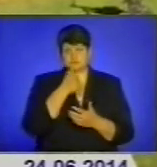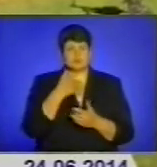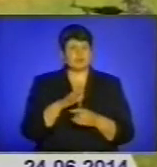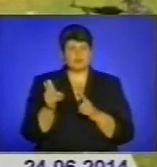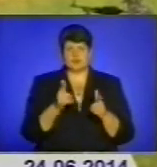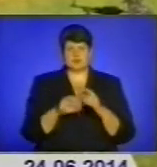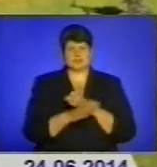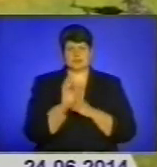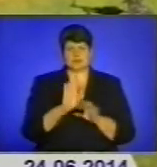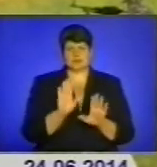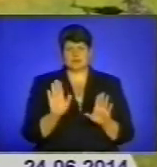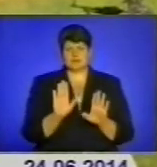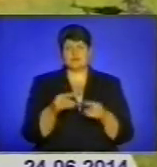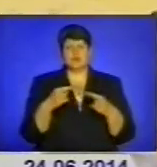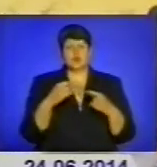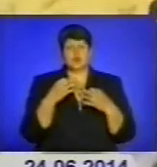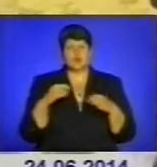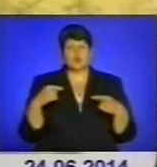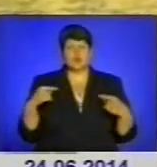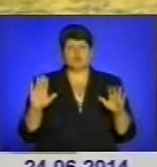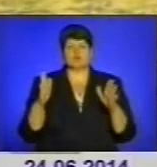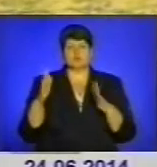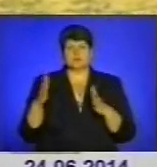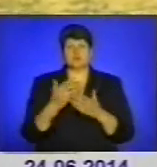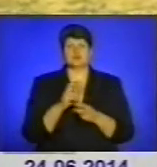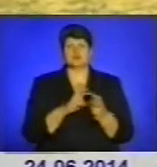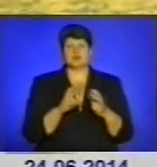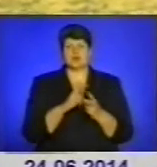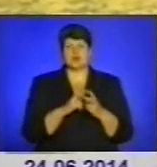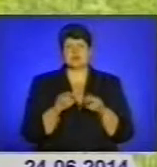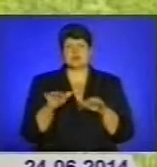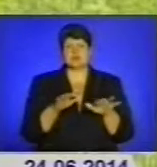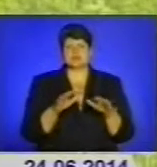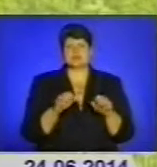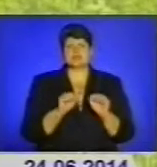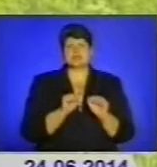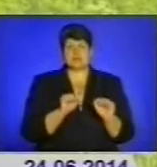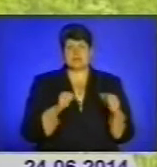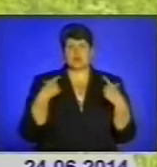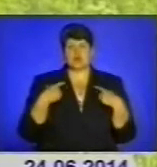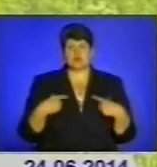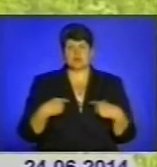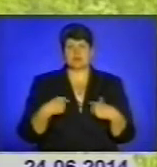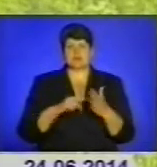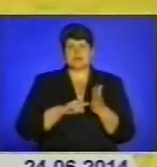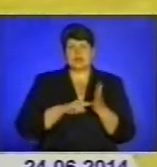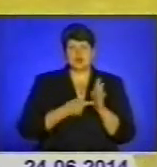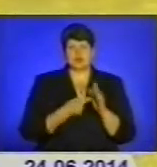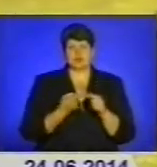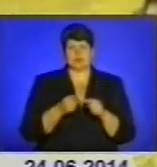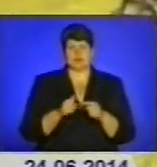В будь-якому випадку, і те, що ми шукаємо засоби захисту, бронежилети, і наголошуємо на це.